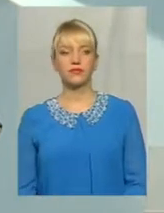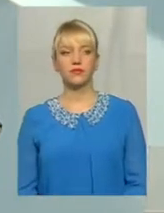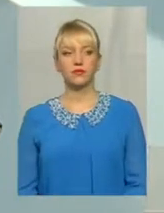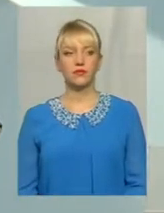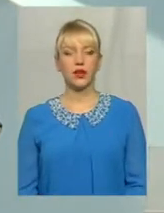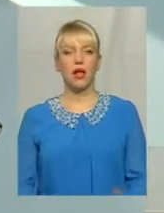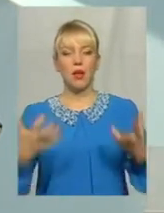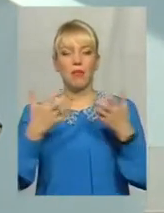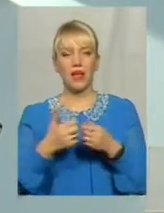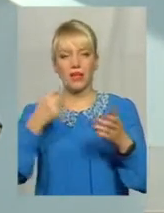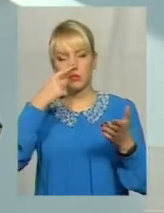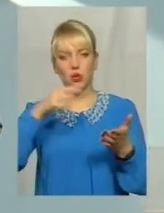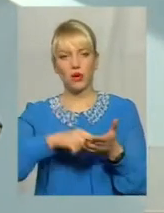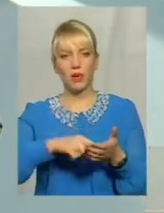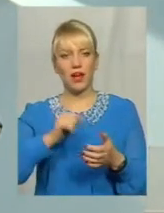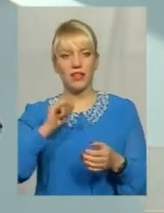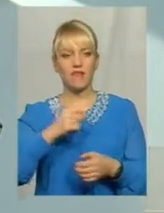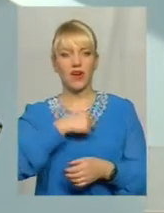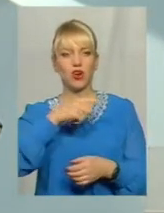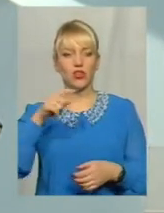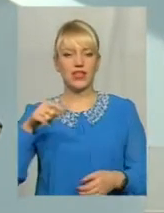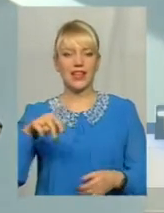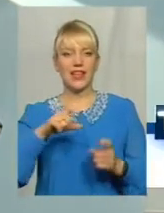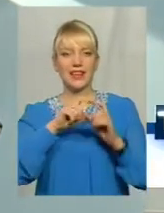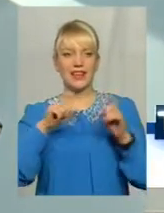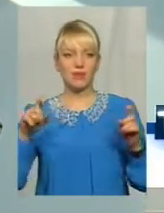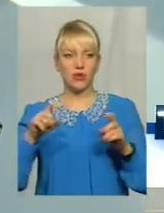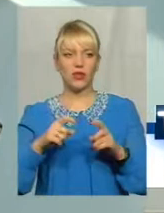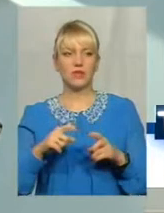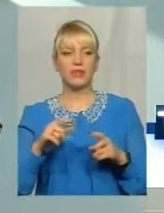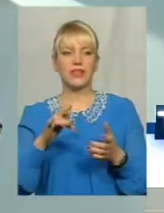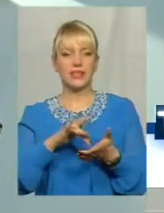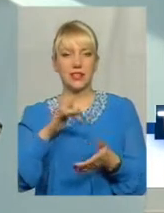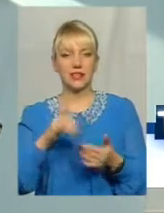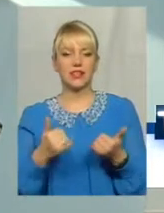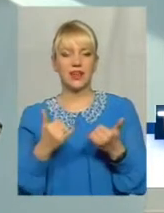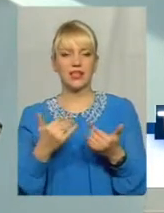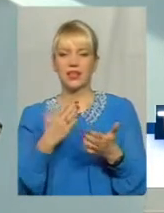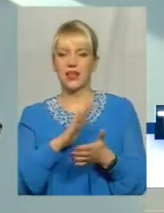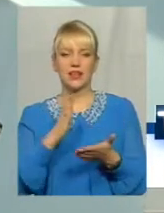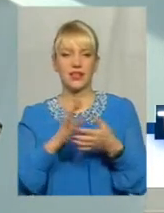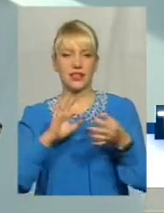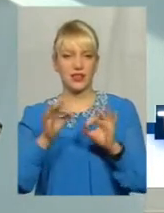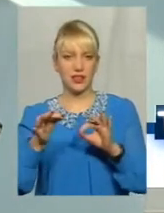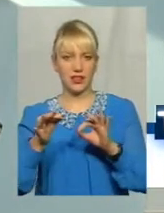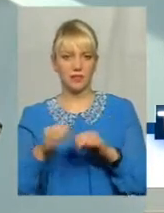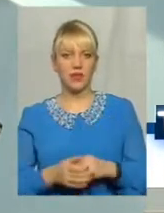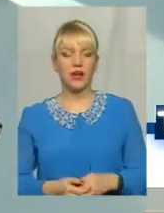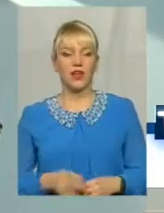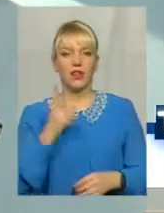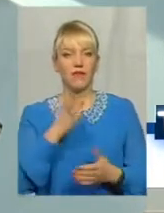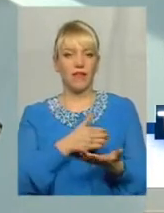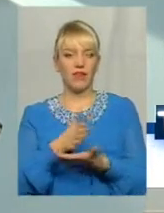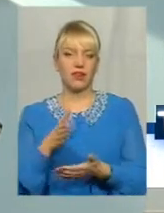Механізм потрапляння в кардіологічний диспансер, кардіологічний центр наразі не є складним. Два